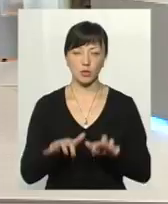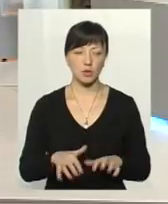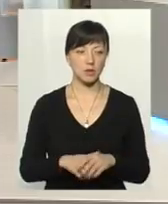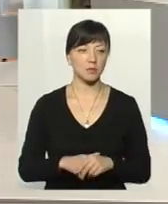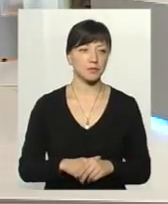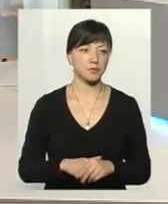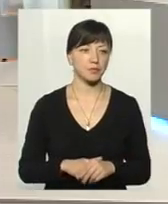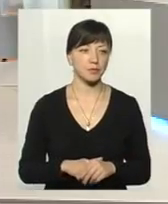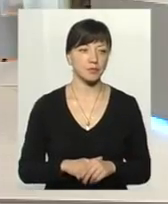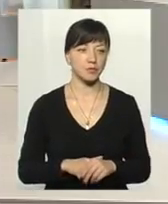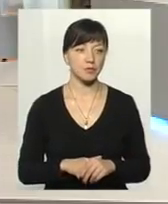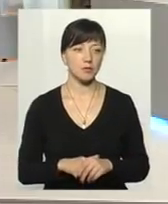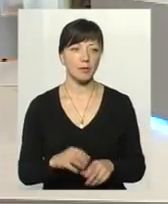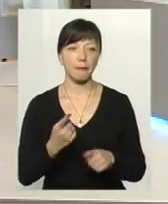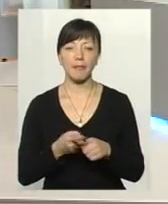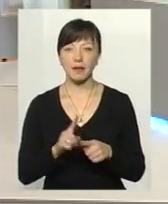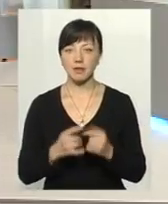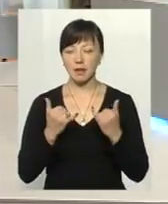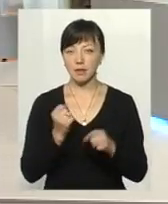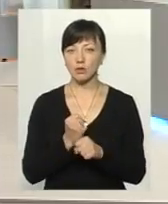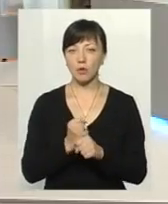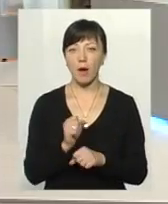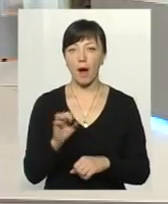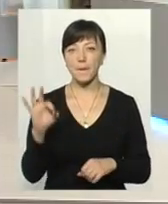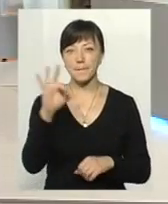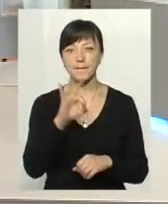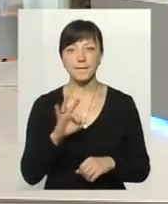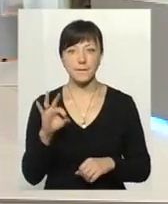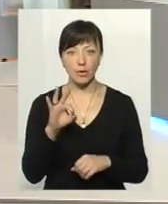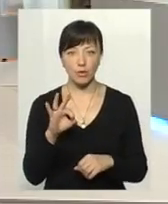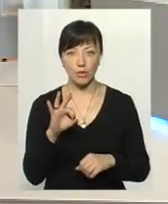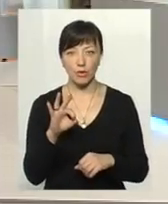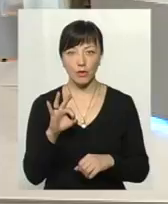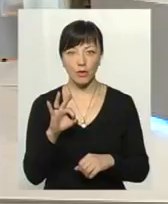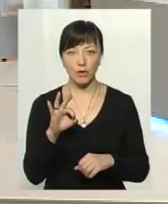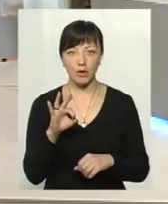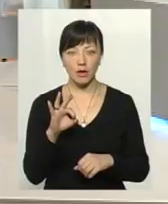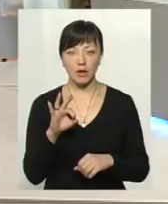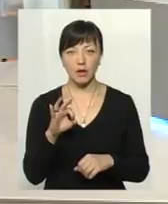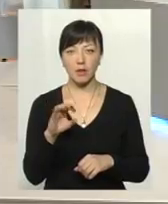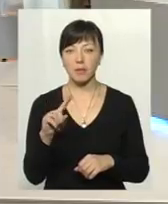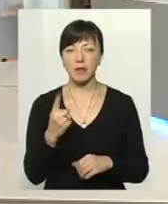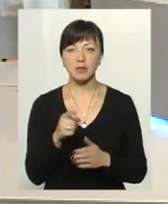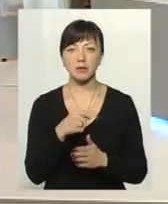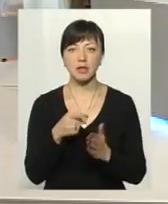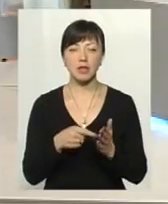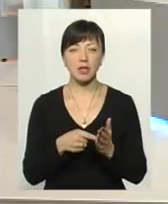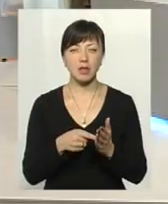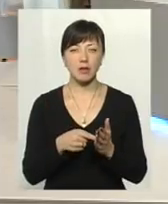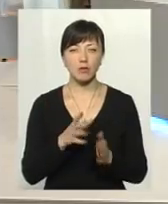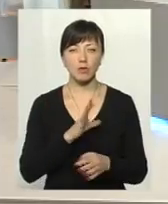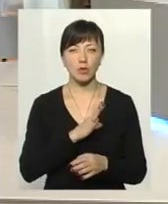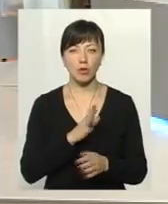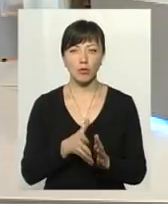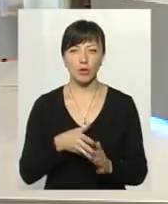засобами, інструментами. Оце для них зроблено. Що стосується, саме за перше питання телеглядач задав,